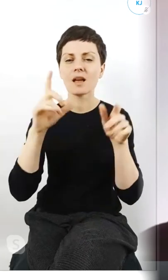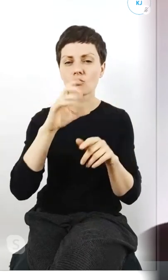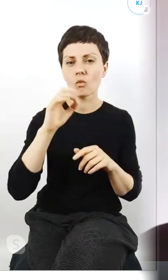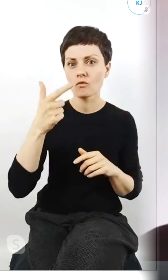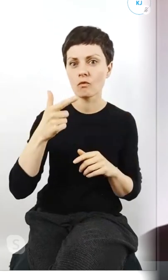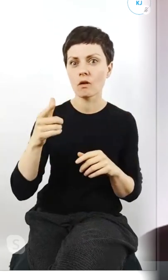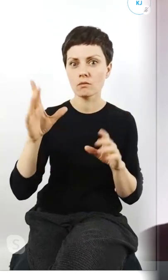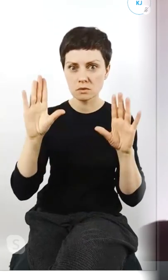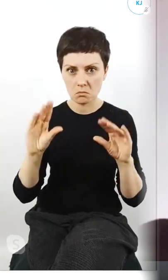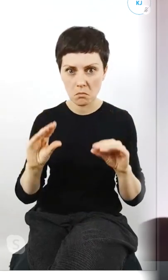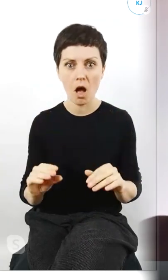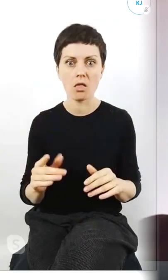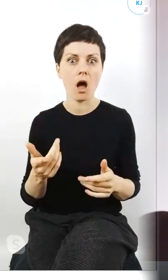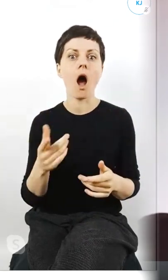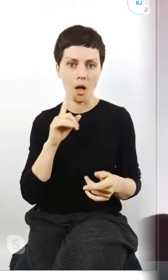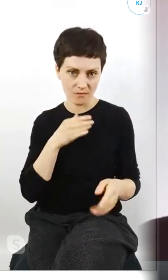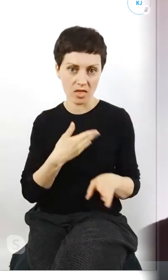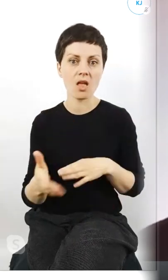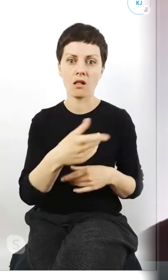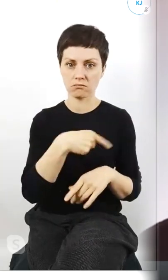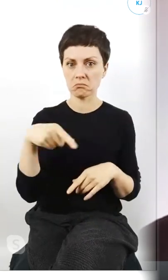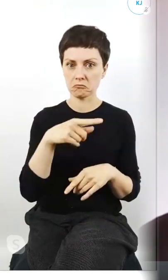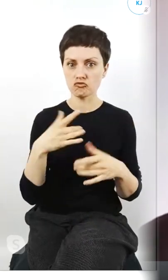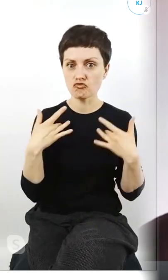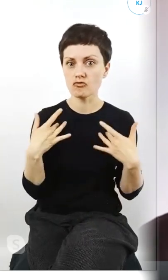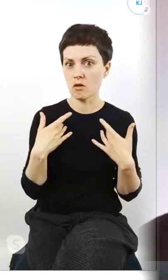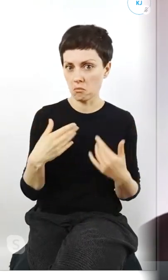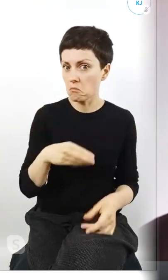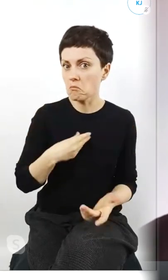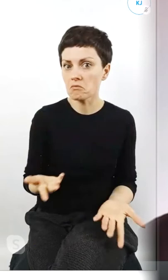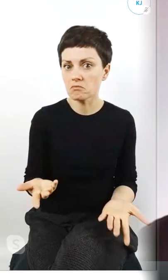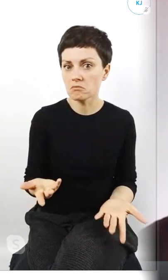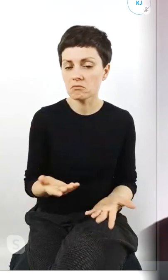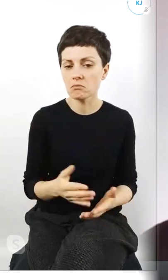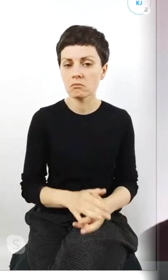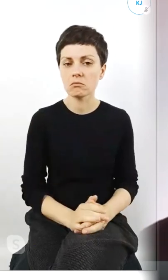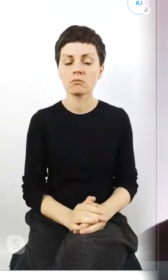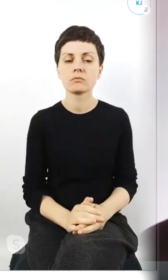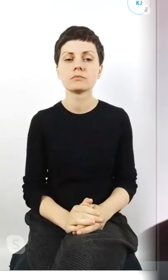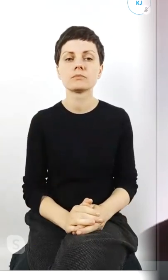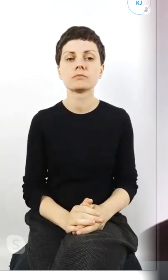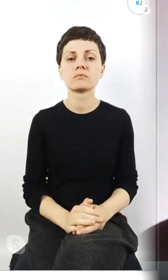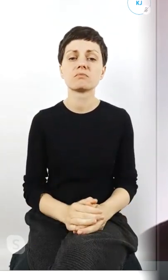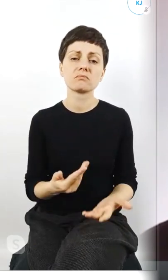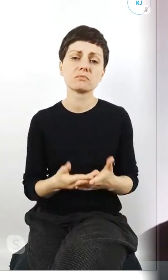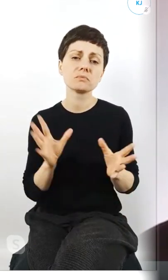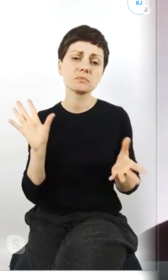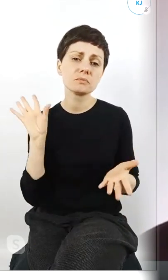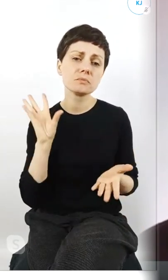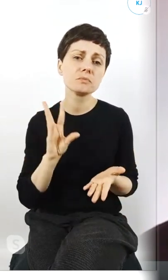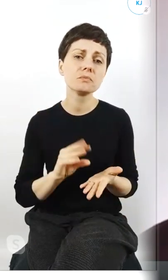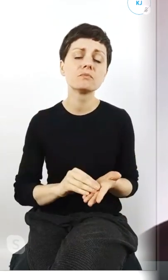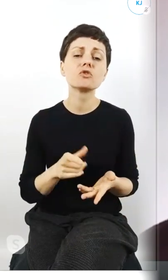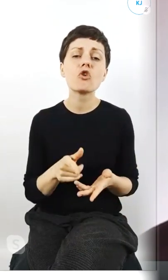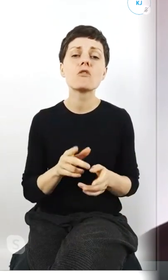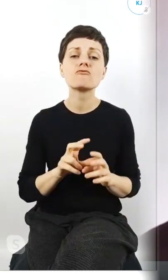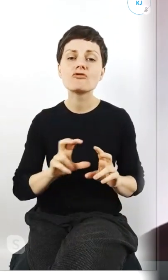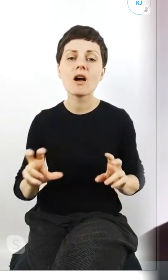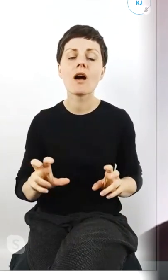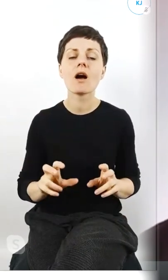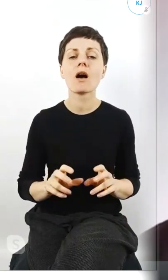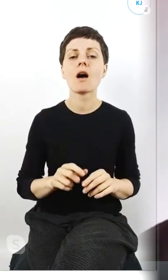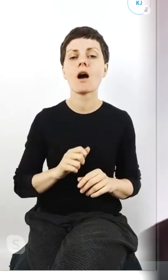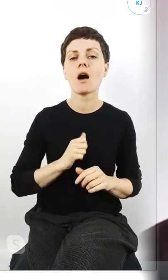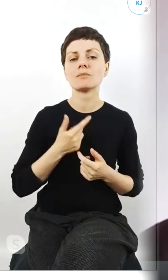nadal żyjemy i tak myślę że to jest podsumując to jest po prostu czas abyśmy się